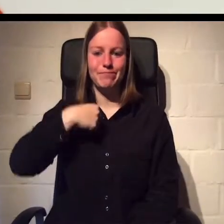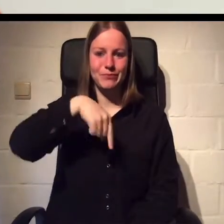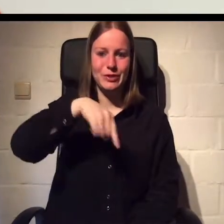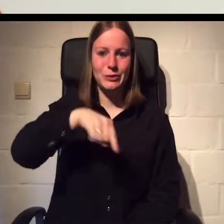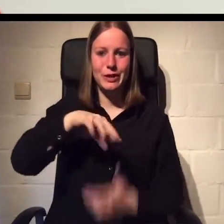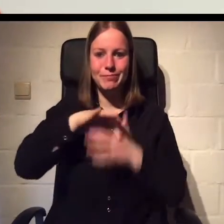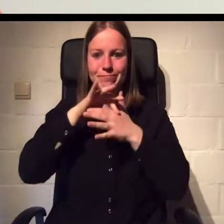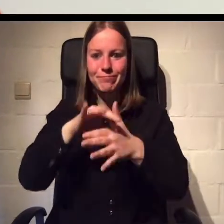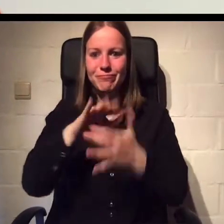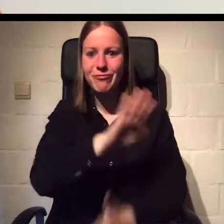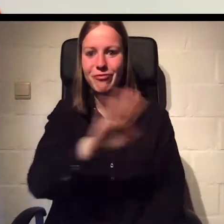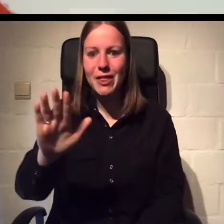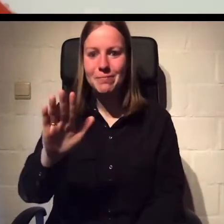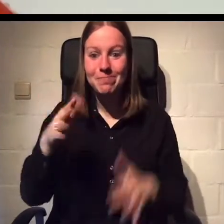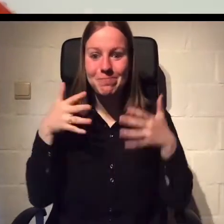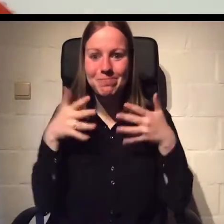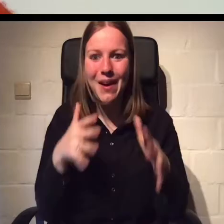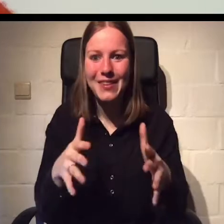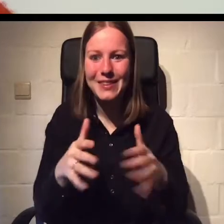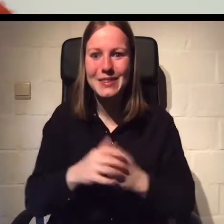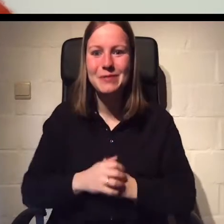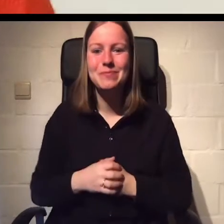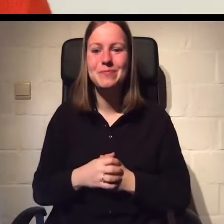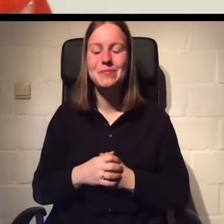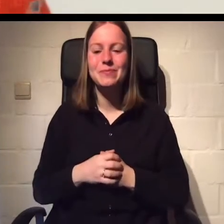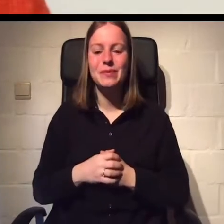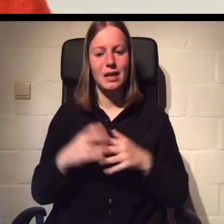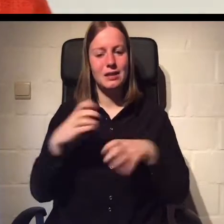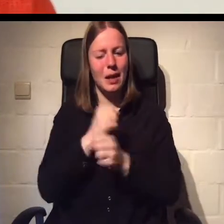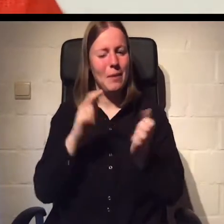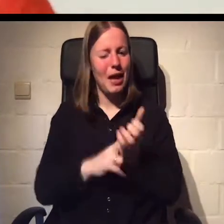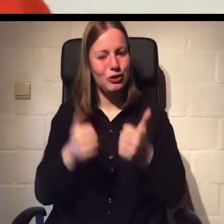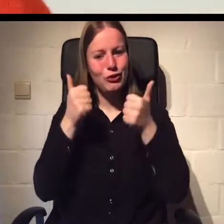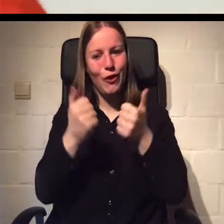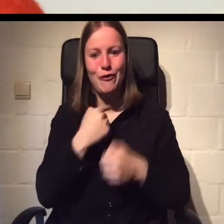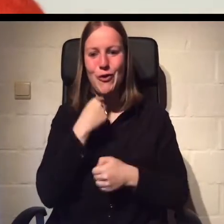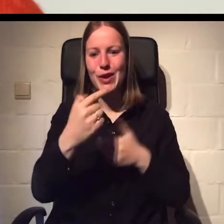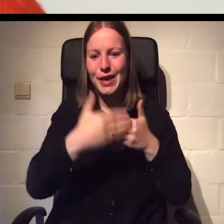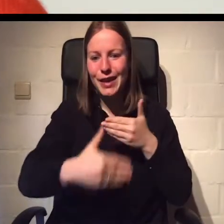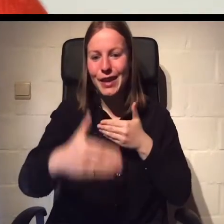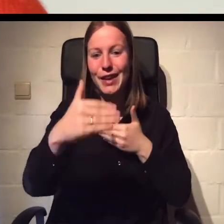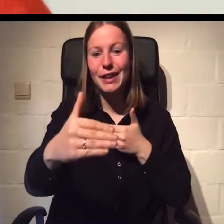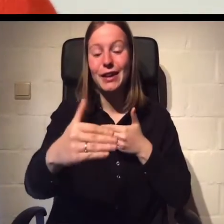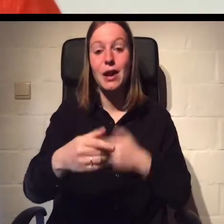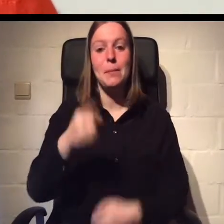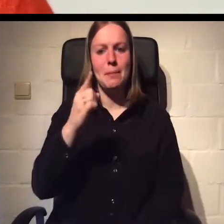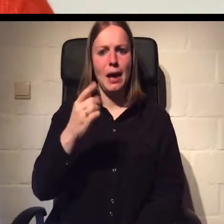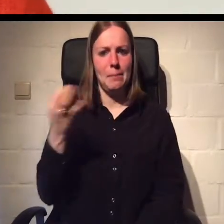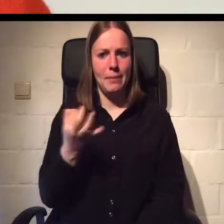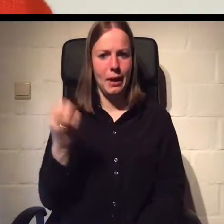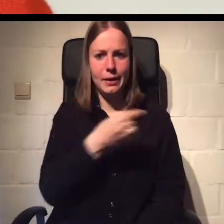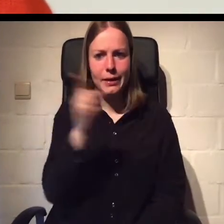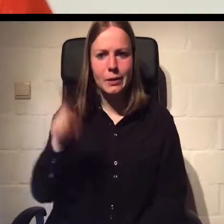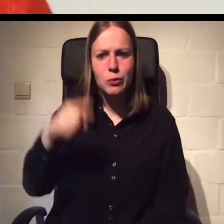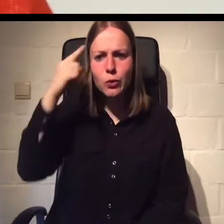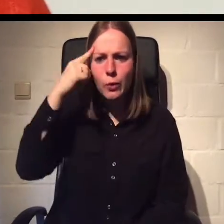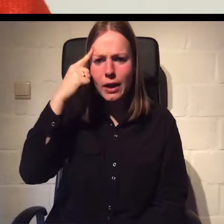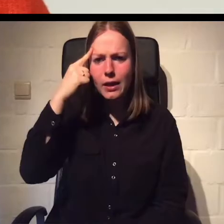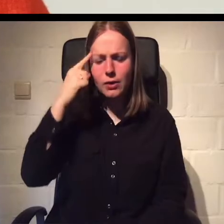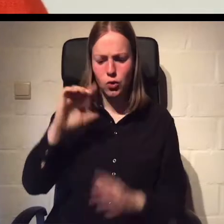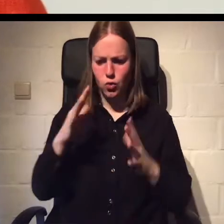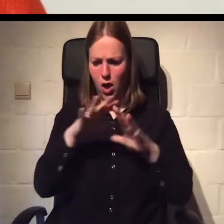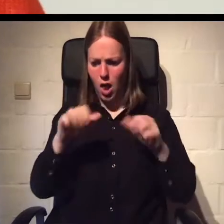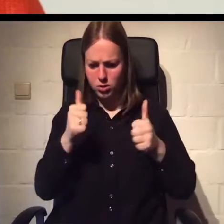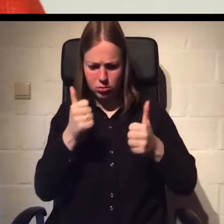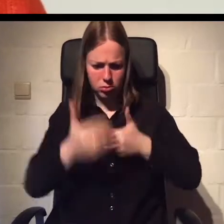komende week jullie monitor zijn. Spannend, hè? We gaan er samen een super toffe week van maken, maar het is natuurlijk belangrijk dat